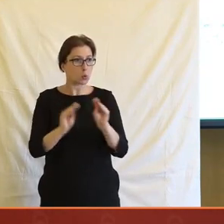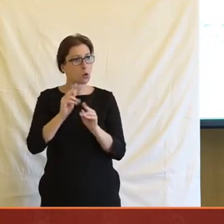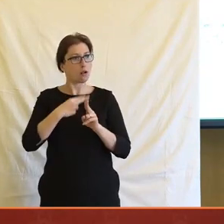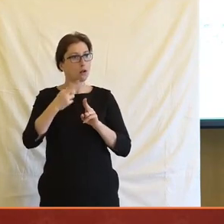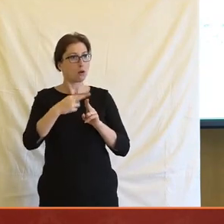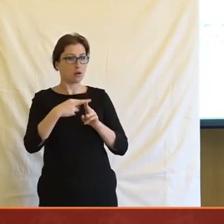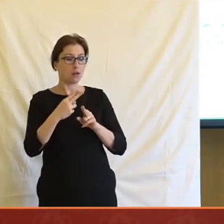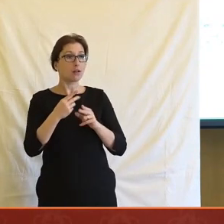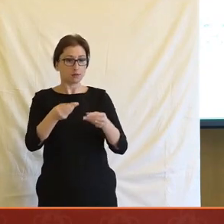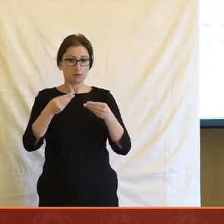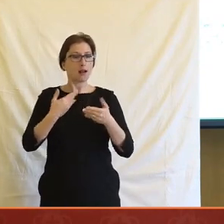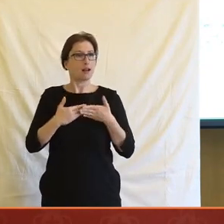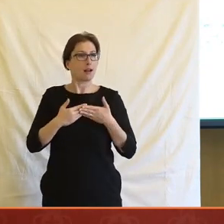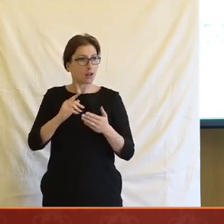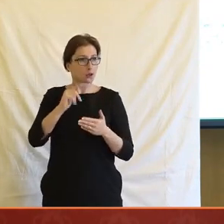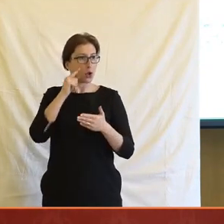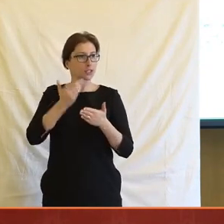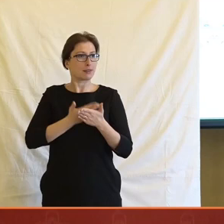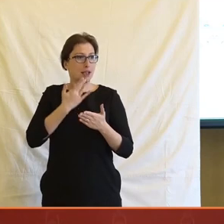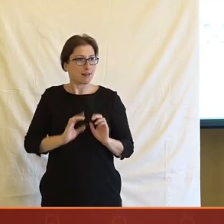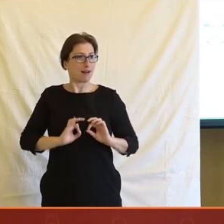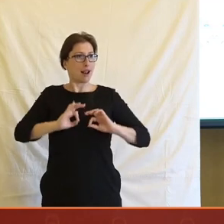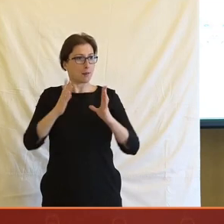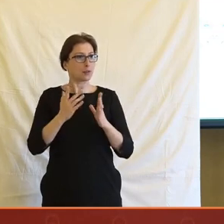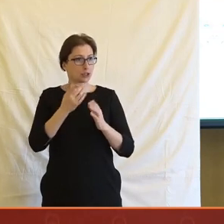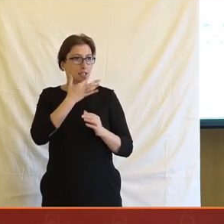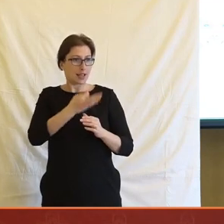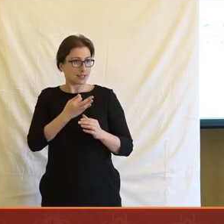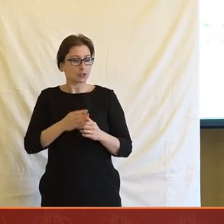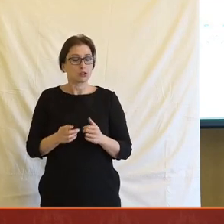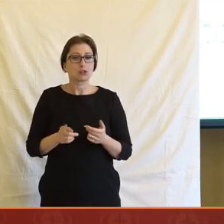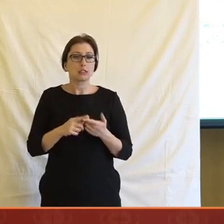znalost, použít takovouhle technologii a nějakým způsobem jako ji umět reflektovat.